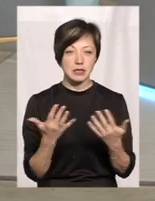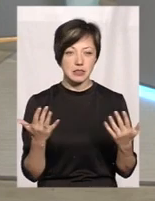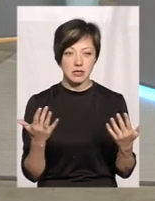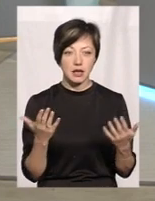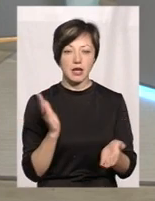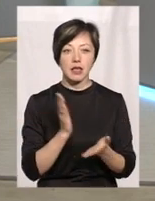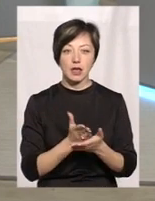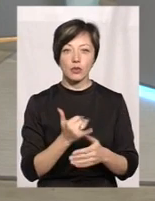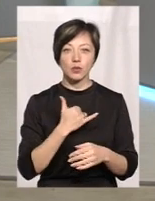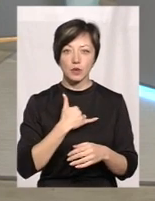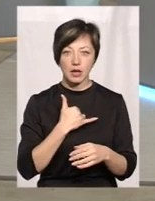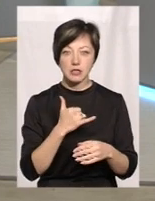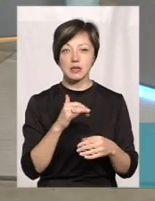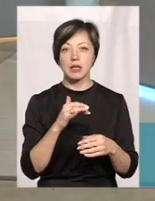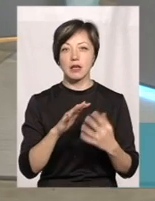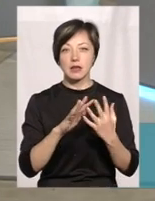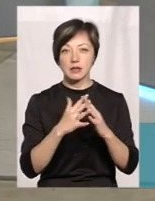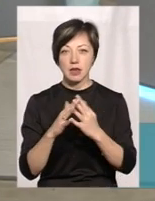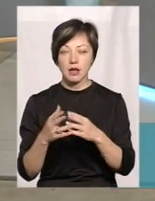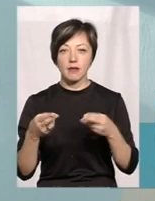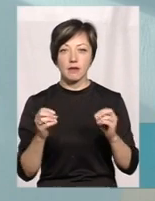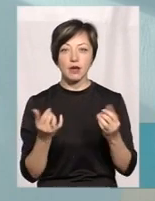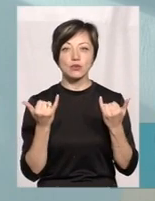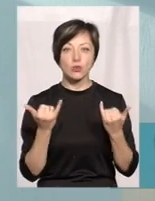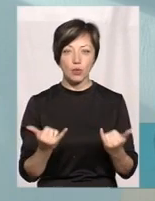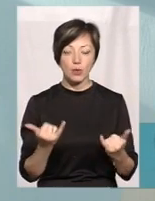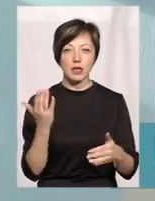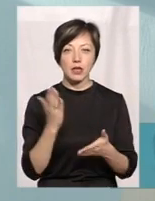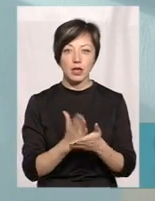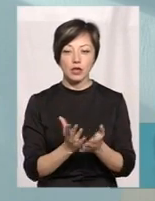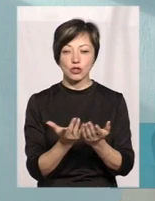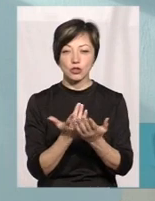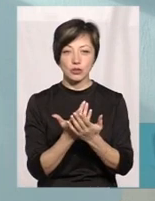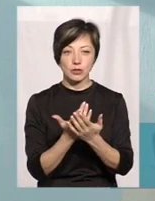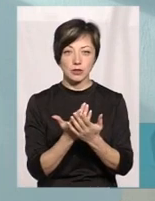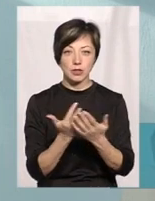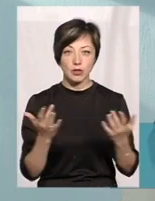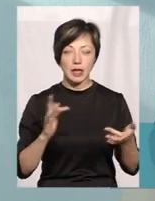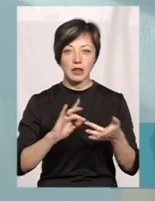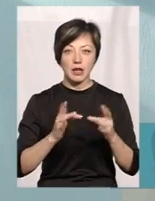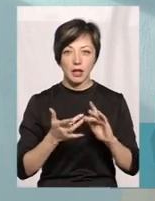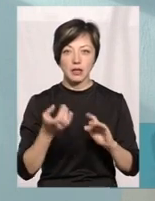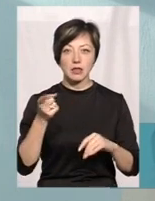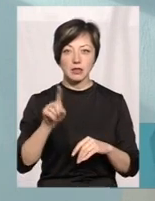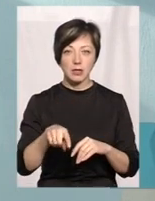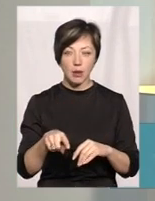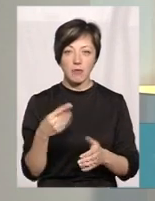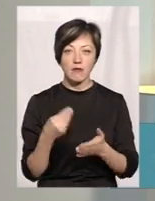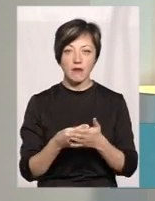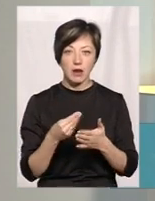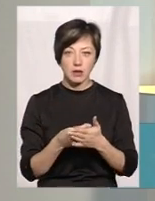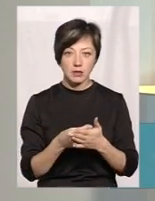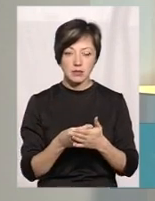Тобто, є у нас населені пункти, де сьогодні вже є широкосмуговий інтернет, і там вартість